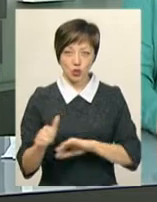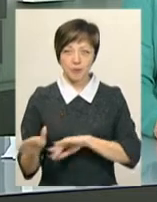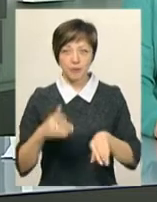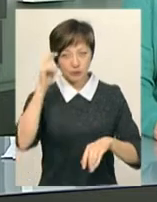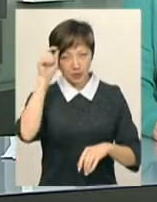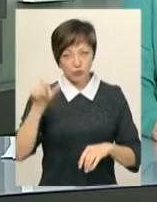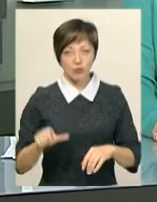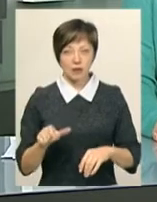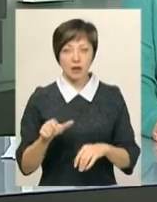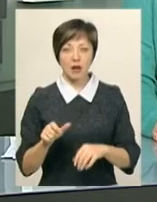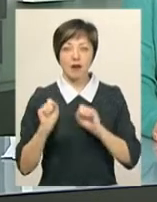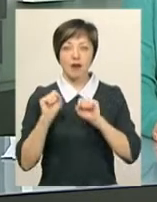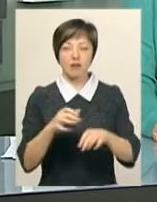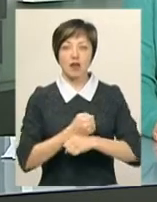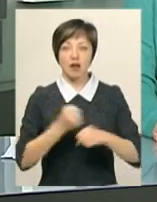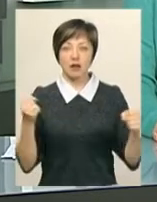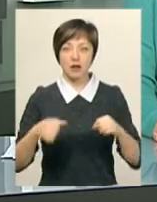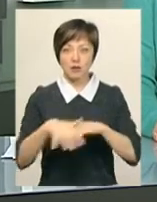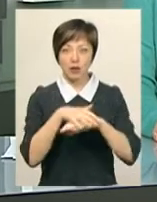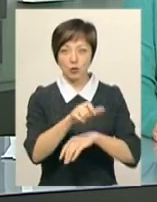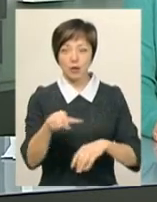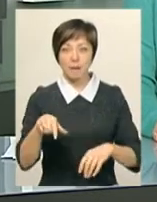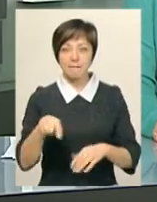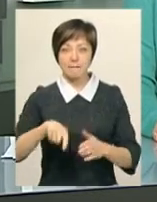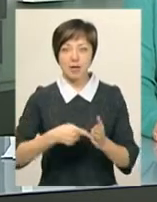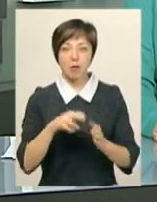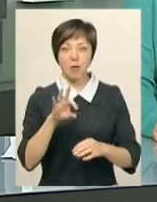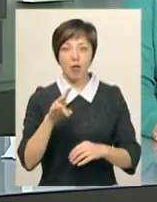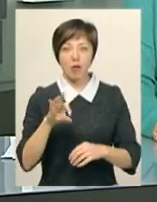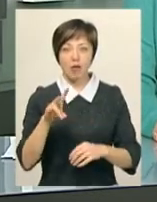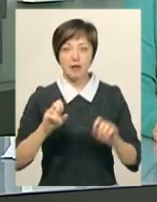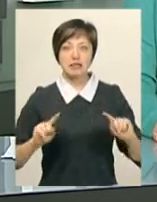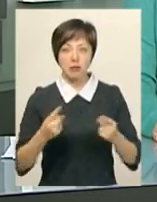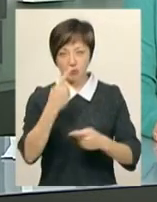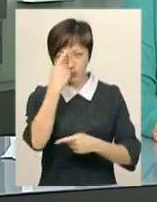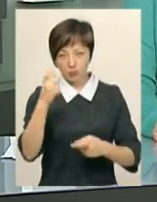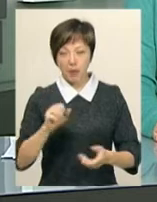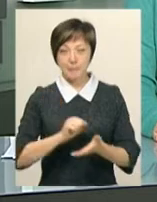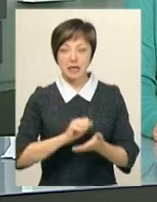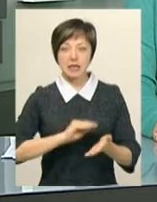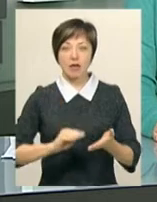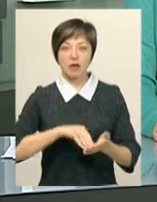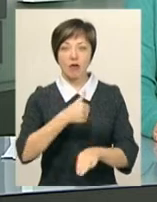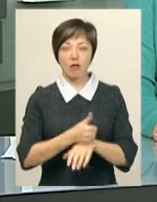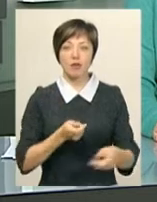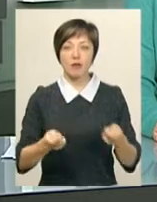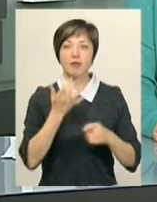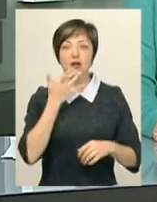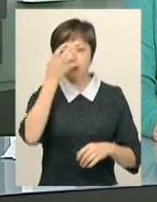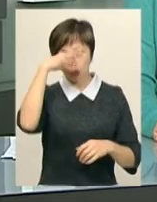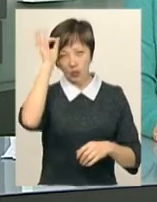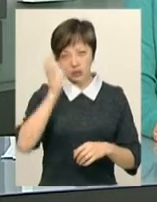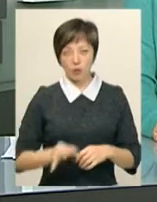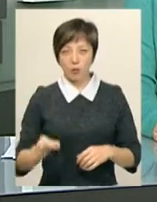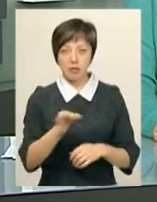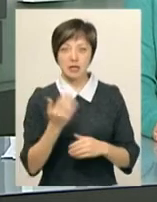Чоловіка, який кинув гранату у натовп людей у полонному, затримали. Про це повідомила прес-секретар головного управління Нацполіції області Інна